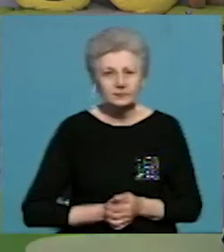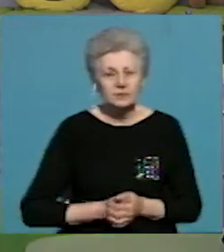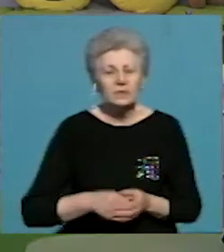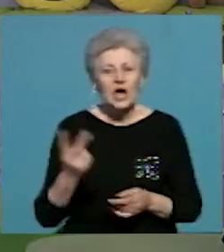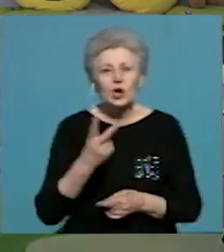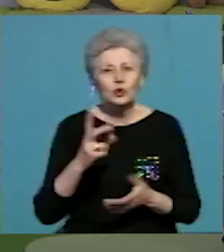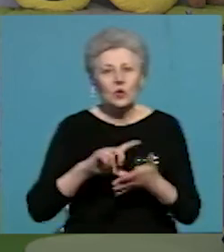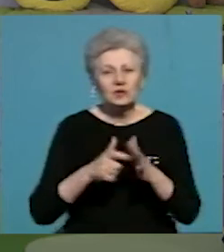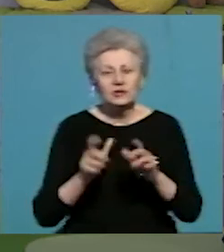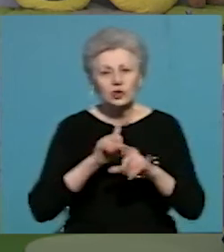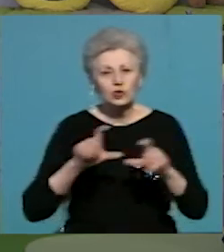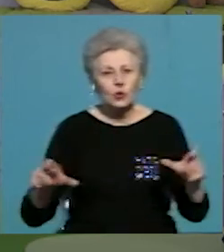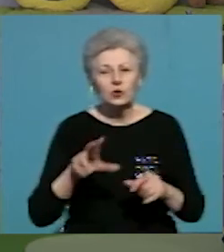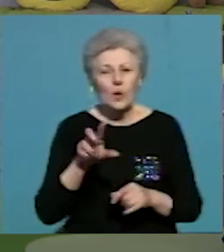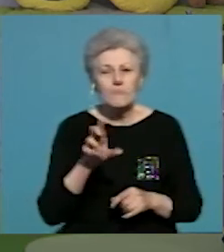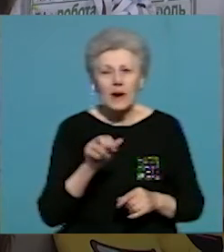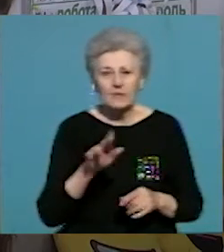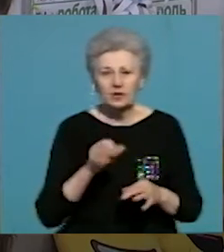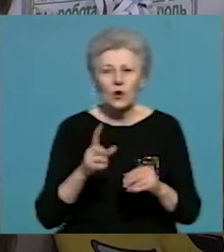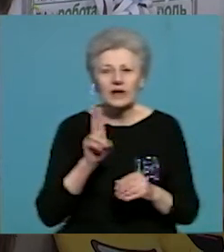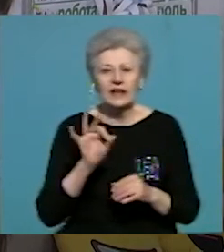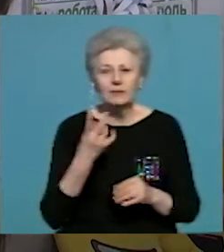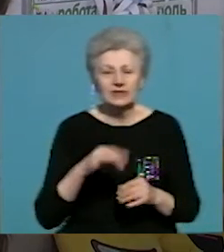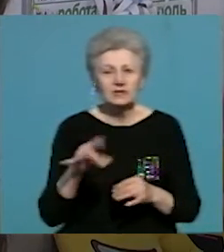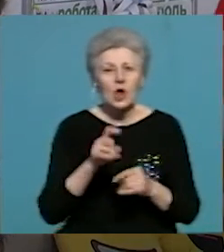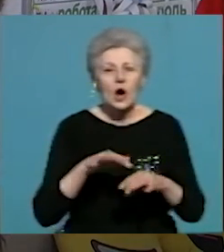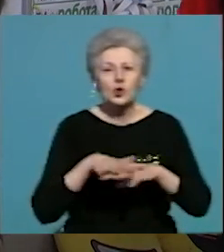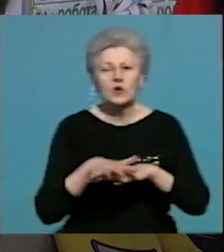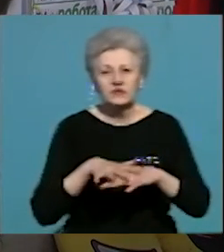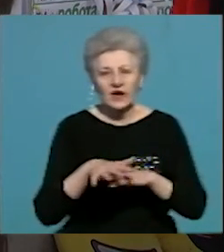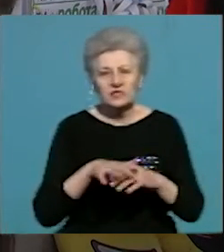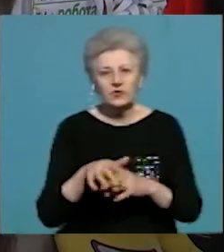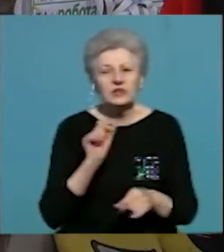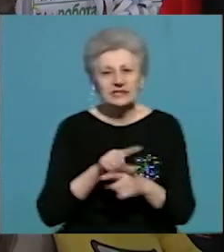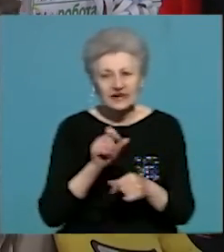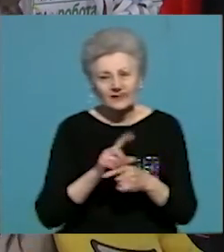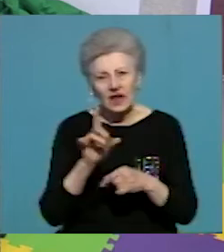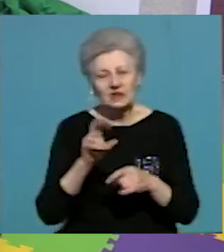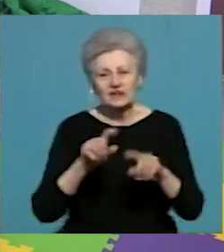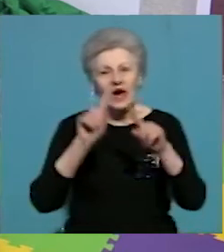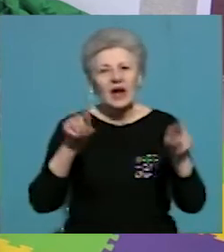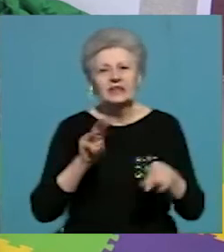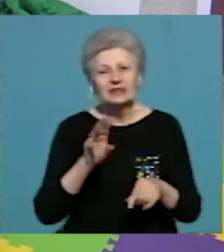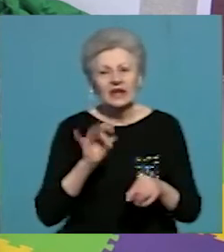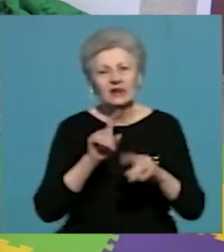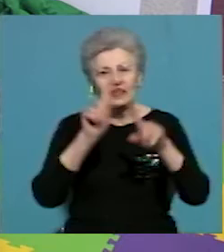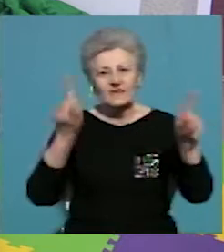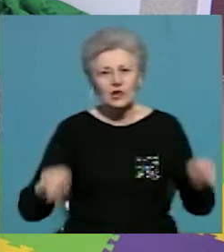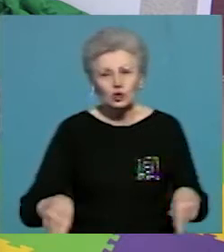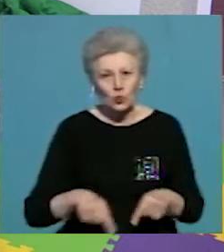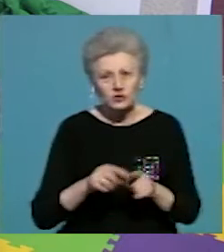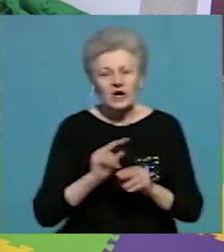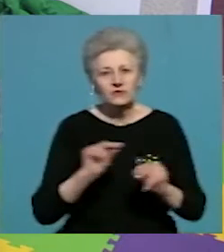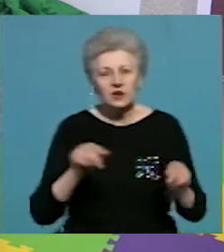Другокласники школи у Бабині Кельменецького району розв'язують приклади на планшеті та інтерактивній дошці. Вчителька Ірина Сосніна каже,